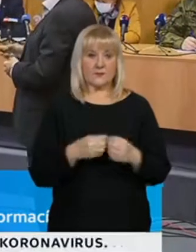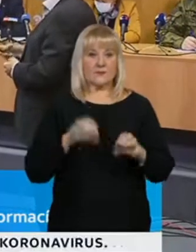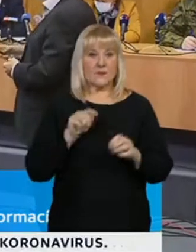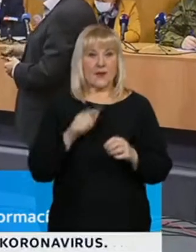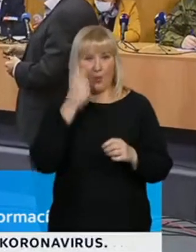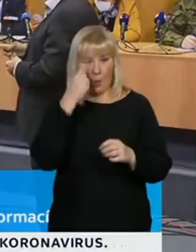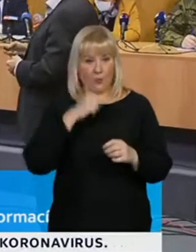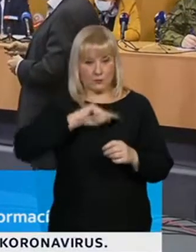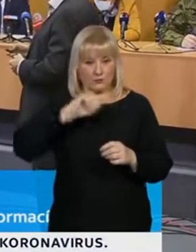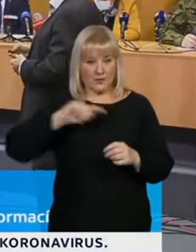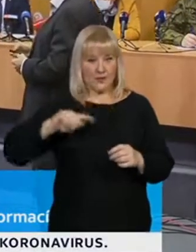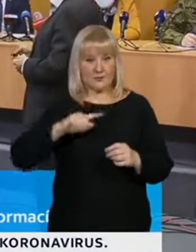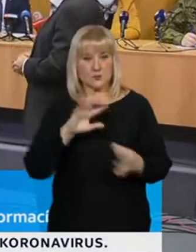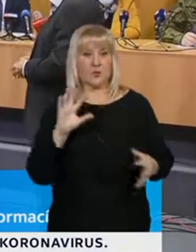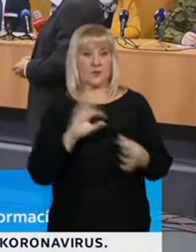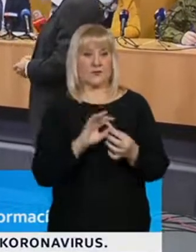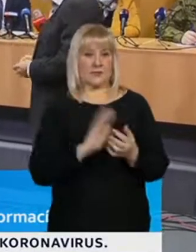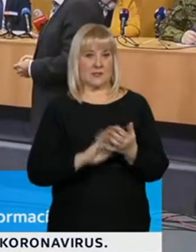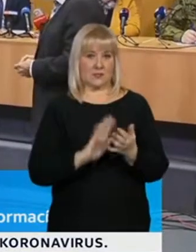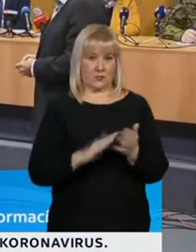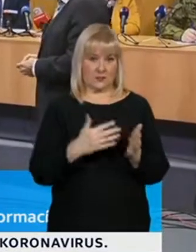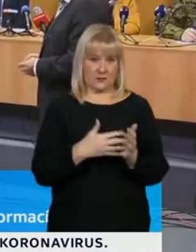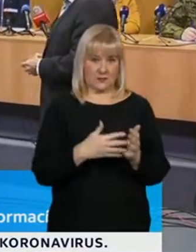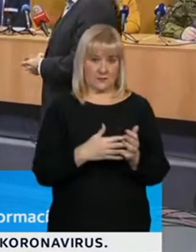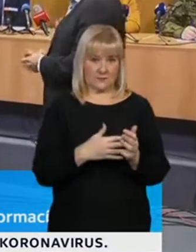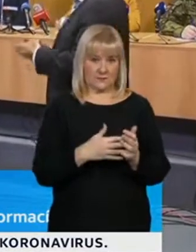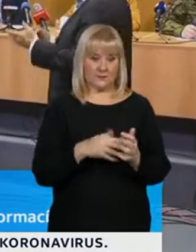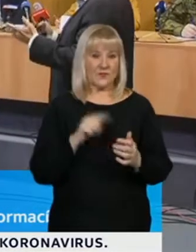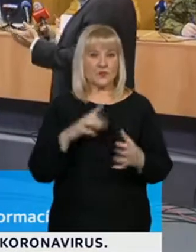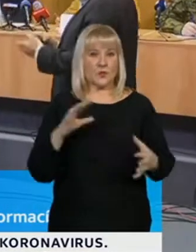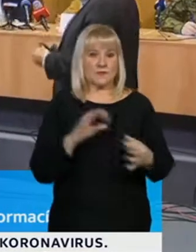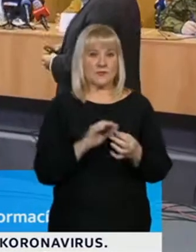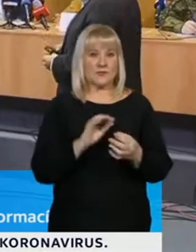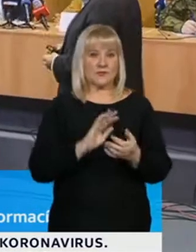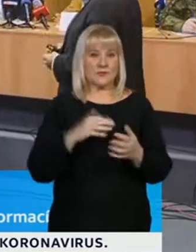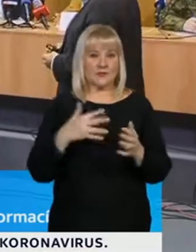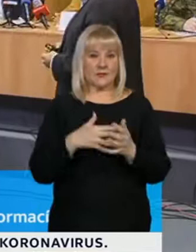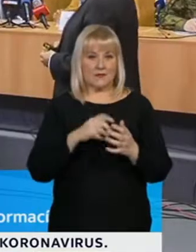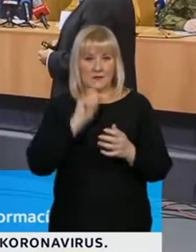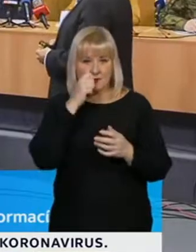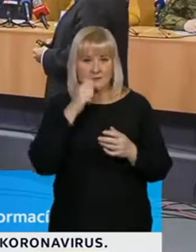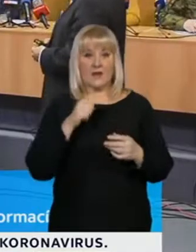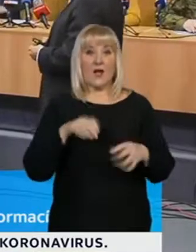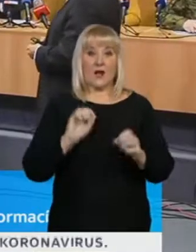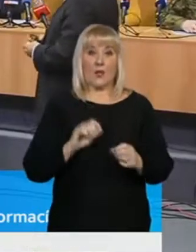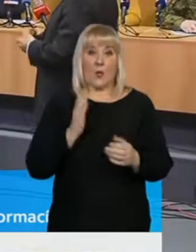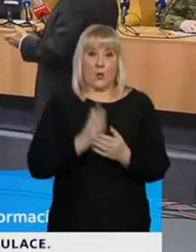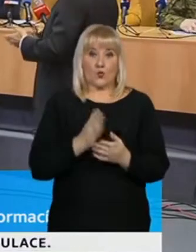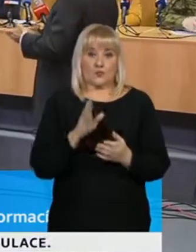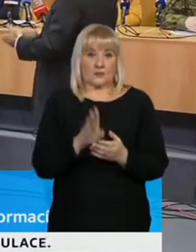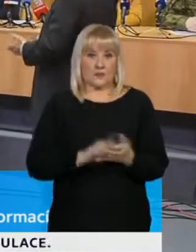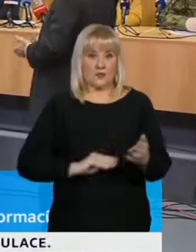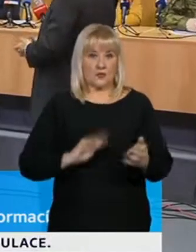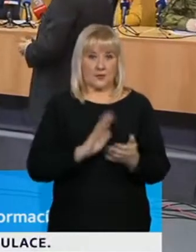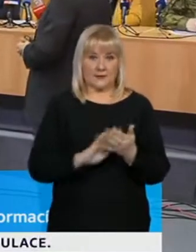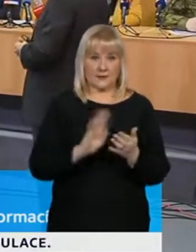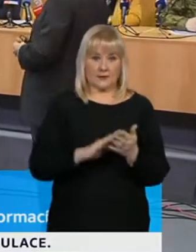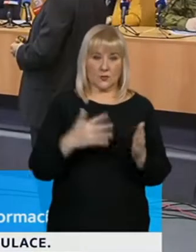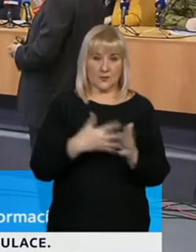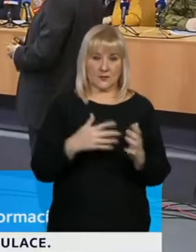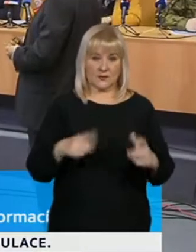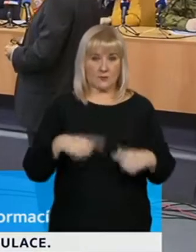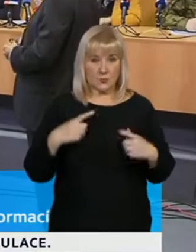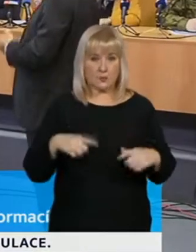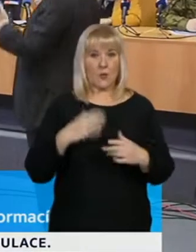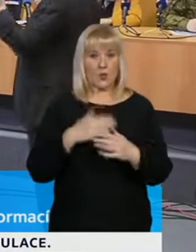Ale tím, že už jsme antigenními testy začali testovat, jednak mám ověřené zprávy, že řada velkých podniků a zaměstnavatelů je